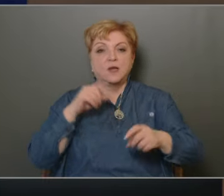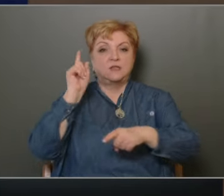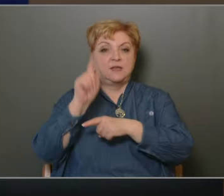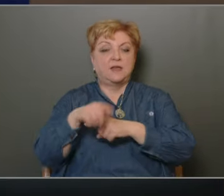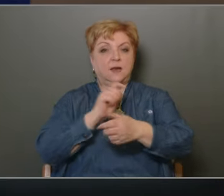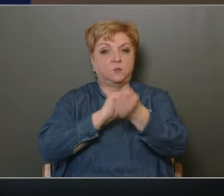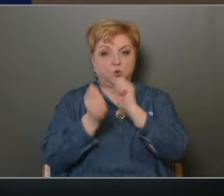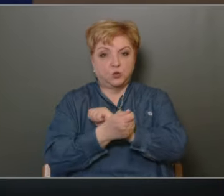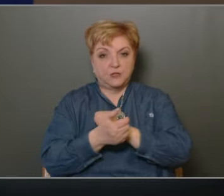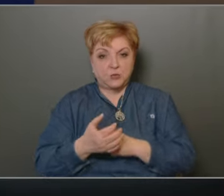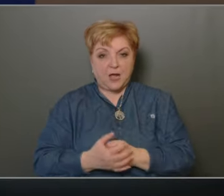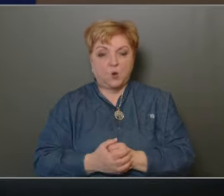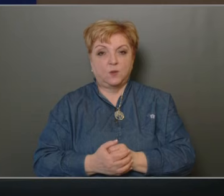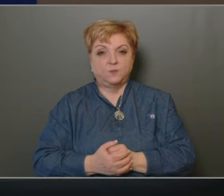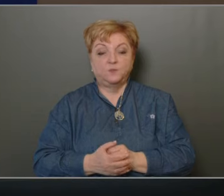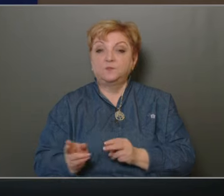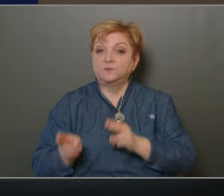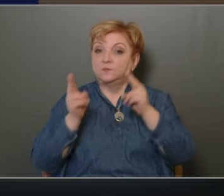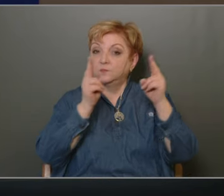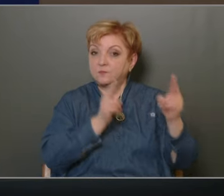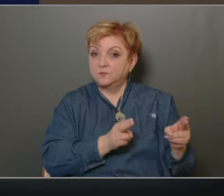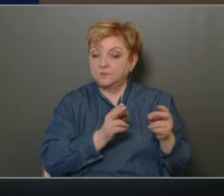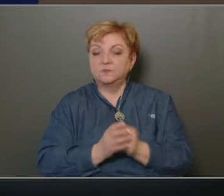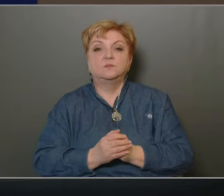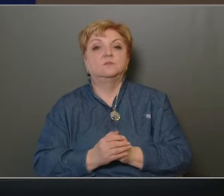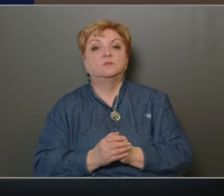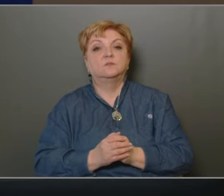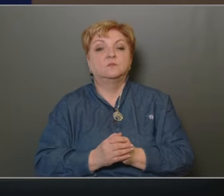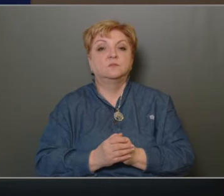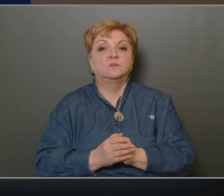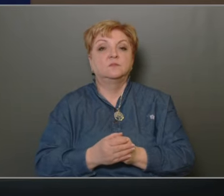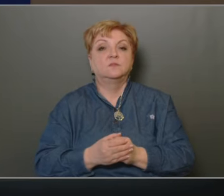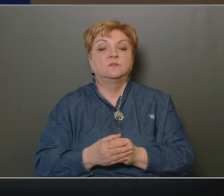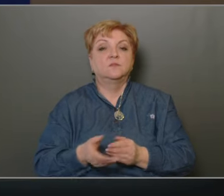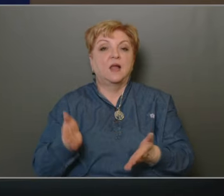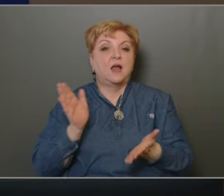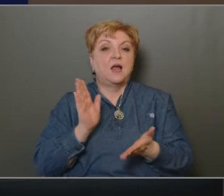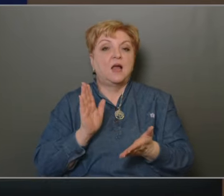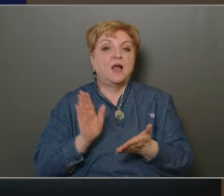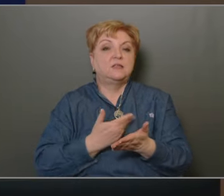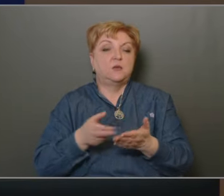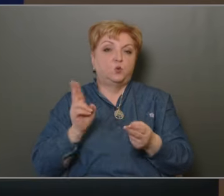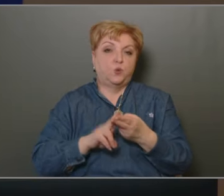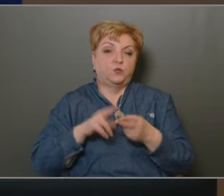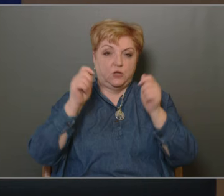rendelet módosításáról. És jön egy egyszerű többséggel hozandó döntésünk, ez